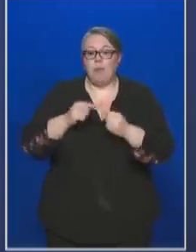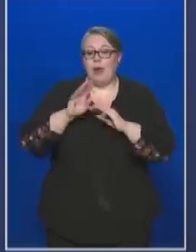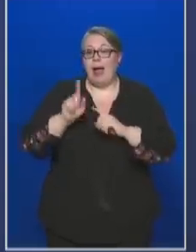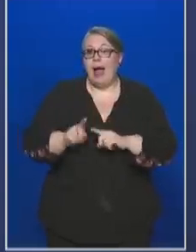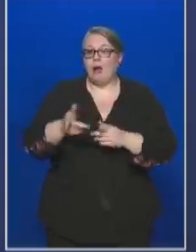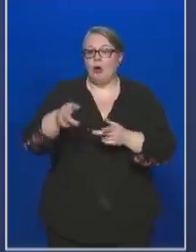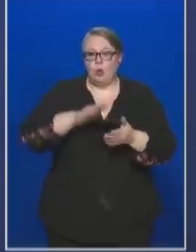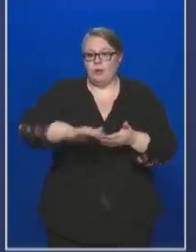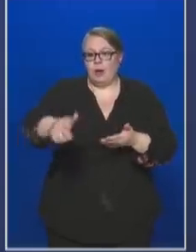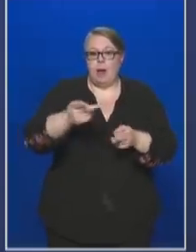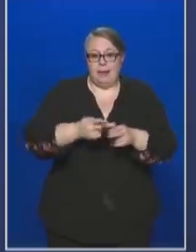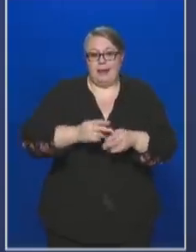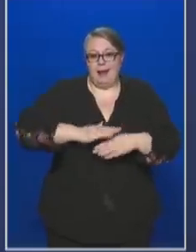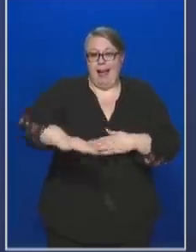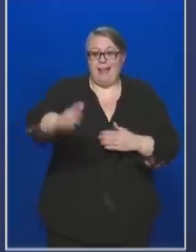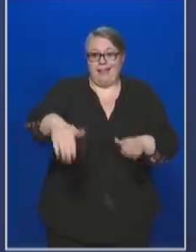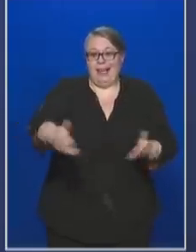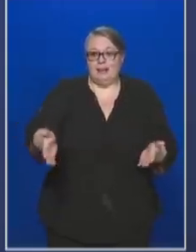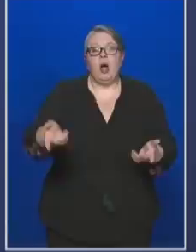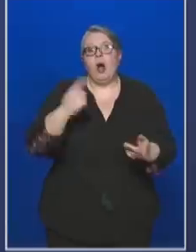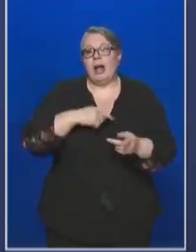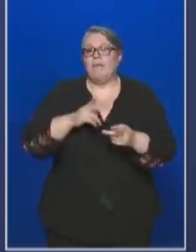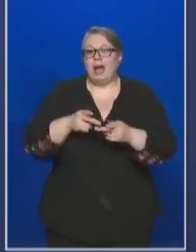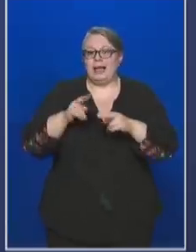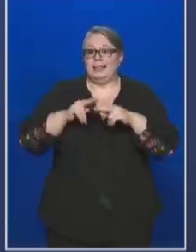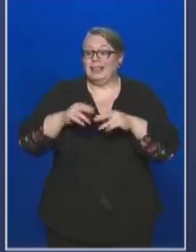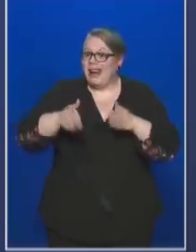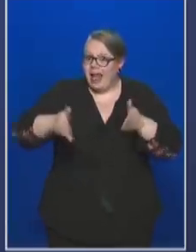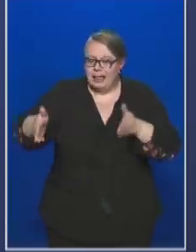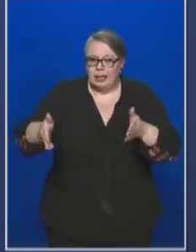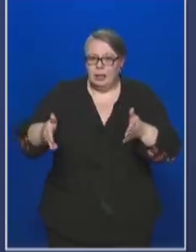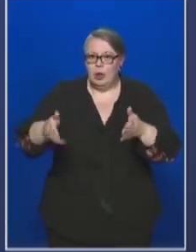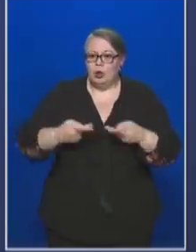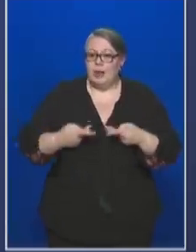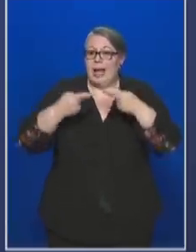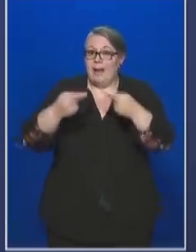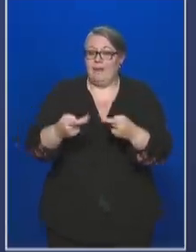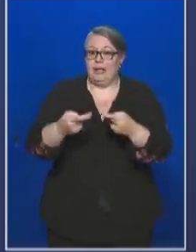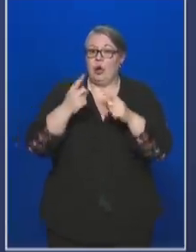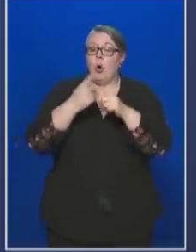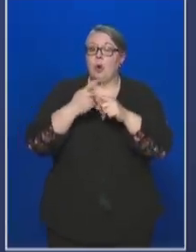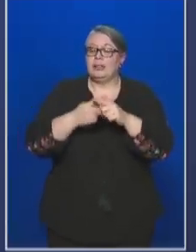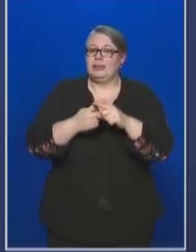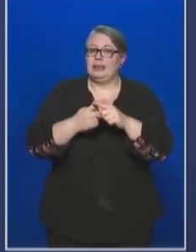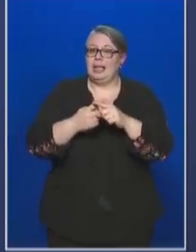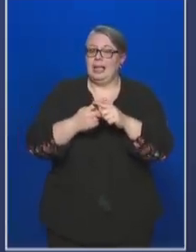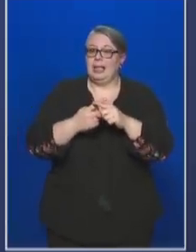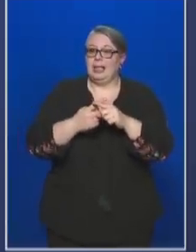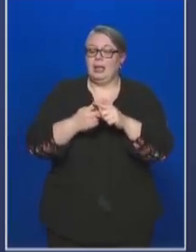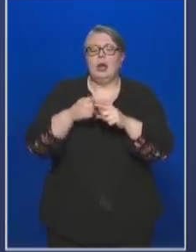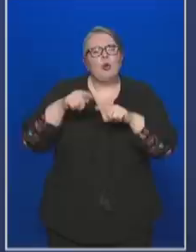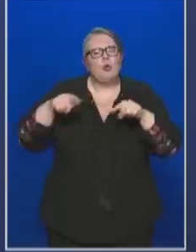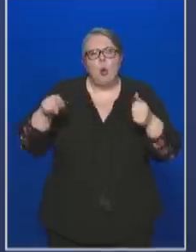áll, hogy ott van a beteg ágy, hanem azt fel kell szerelni, oda kell vinni az oxigén el és